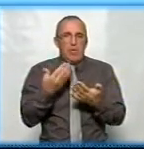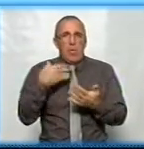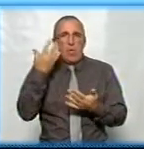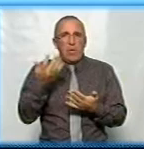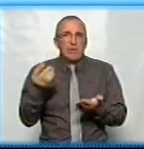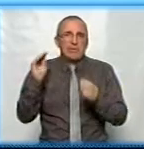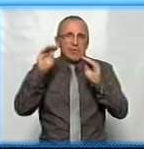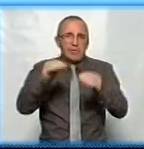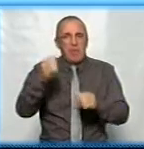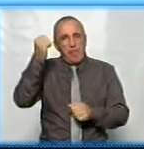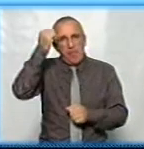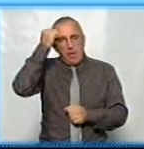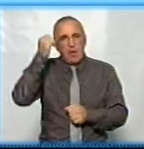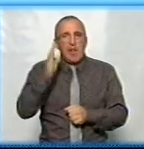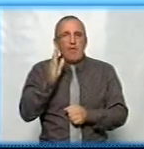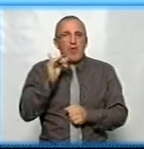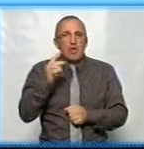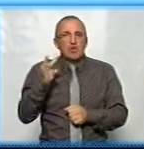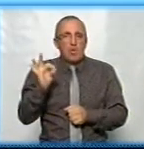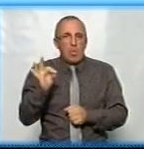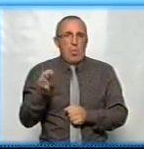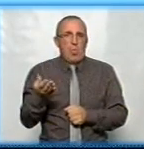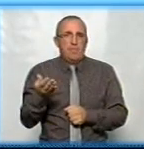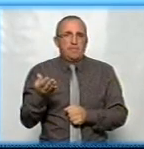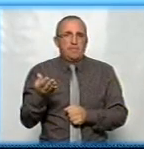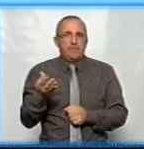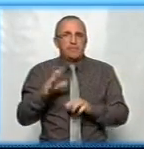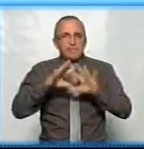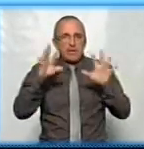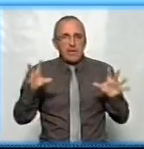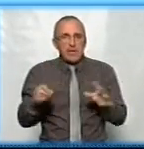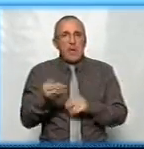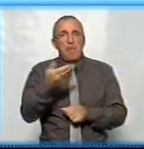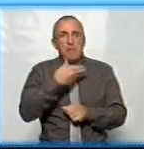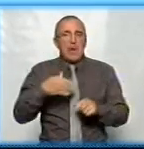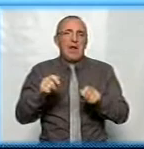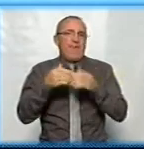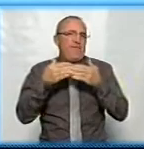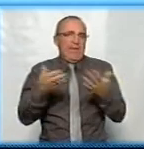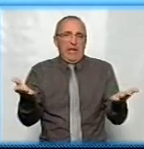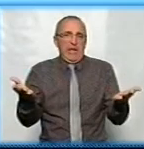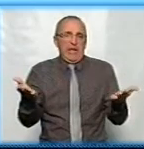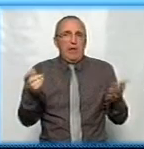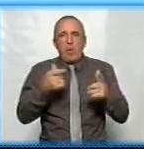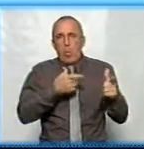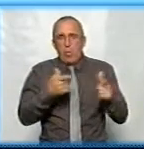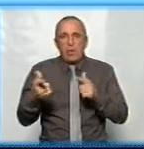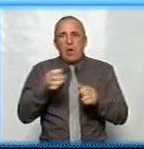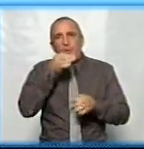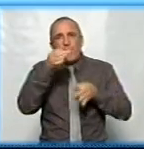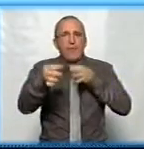встановлювали пам'ятник Виниченку тому самому. Взагалі, ми відкриті, ми готові